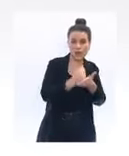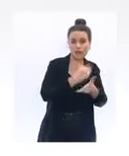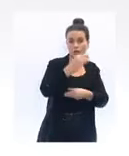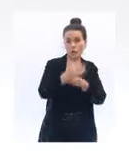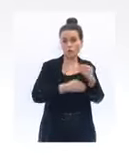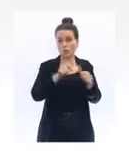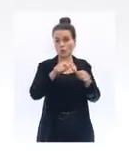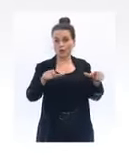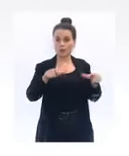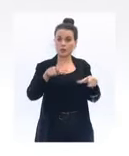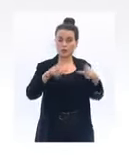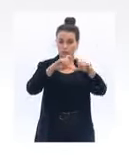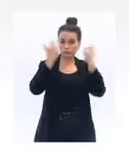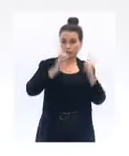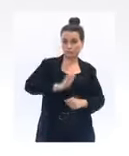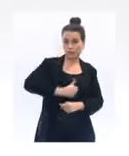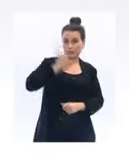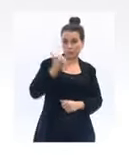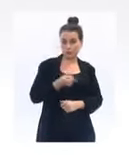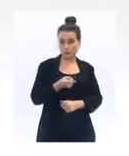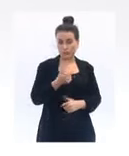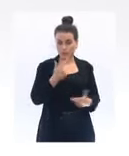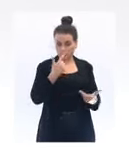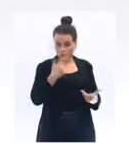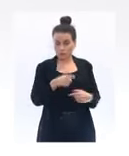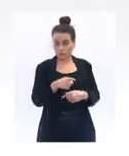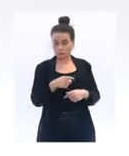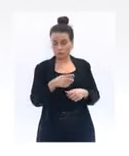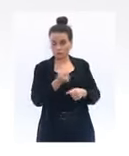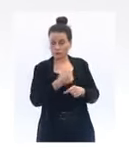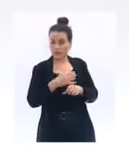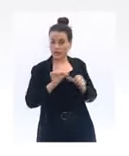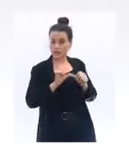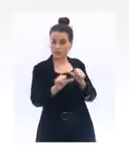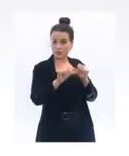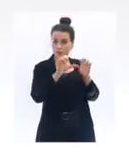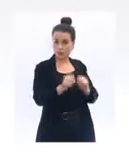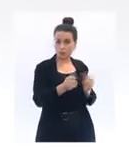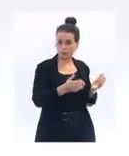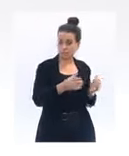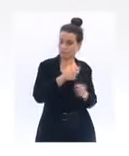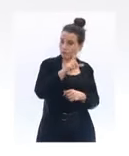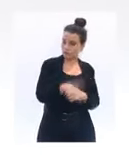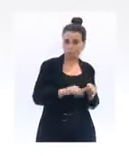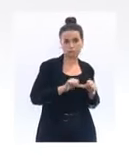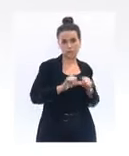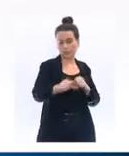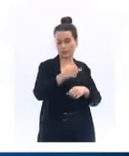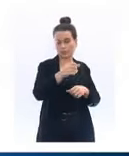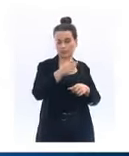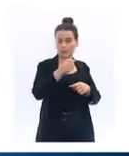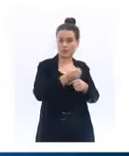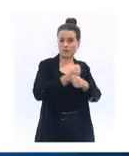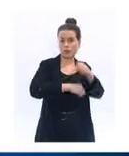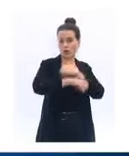des indépendants, dont les activités peuvent être exercées à distance, doivent télétravailler. Le